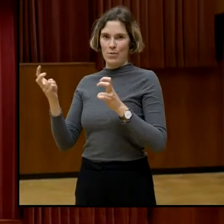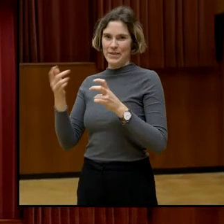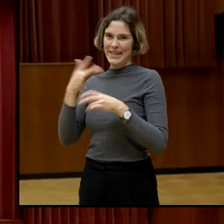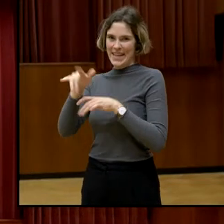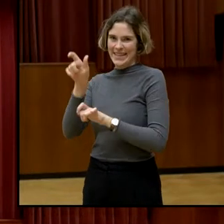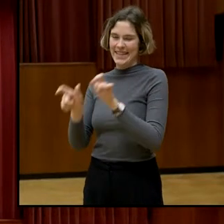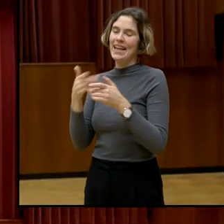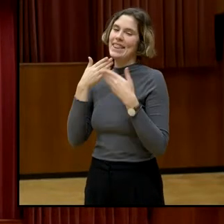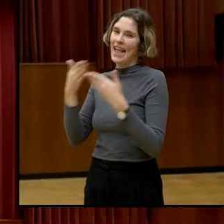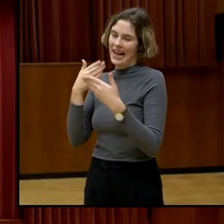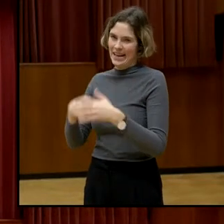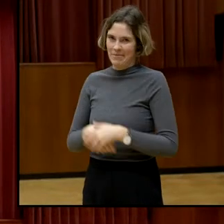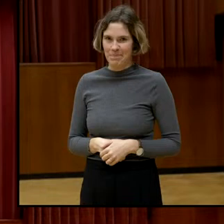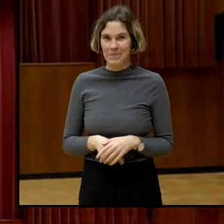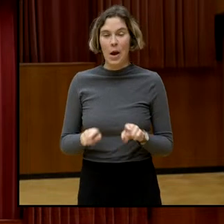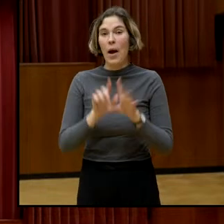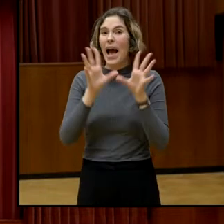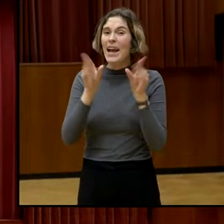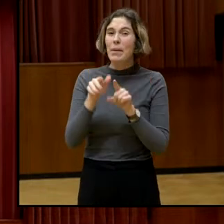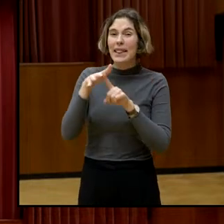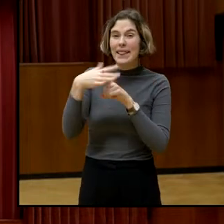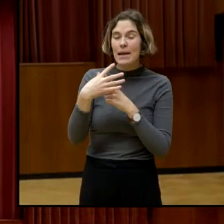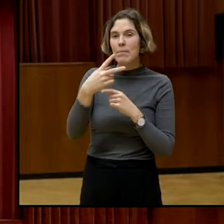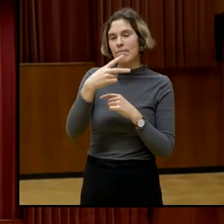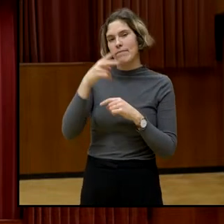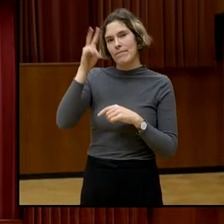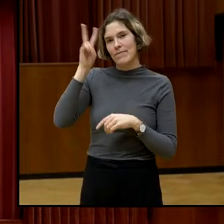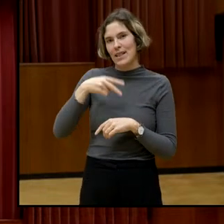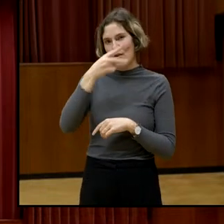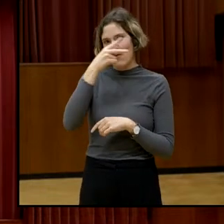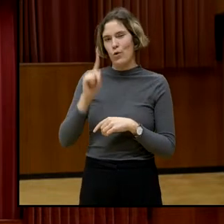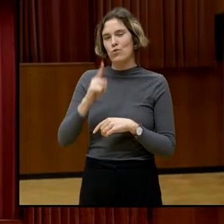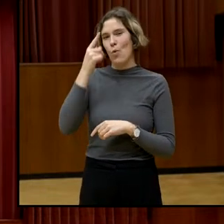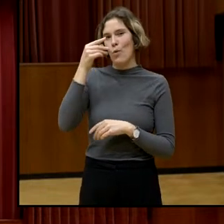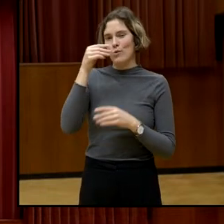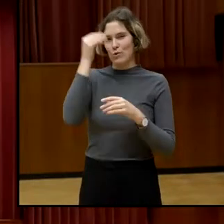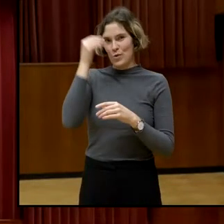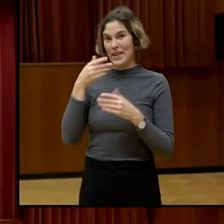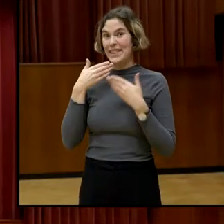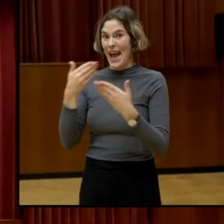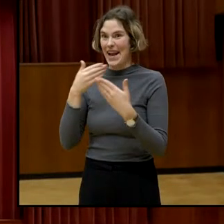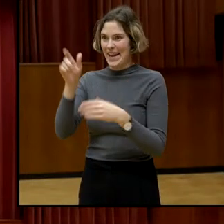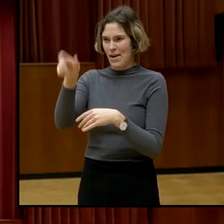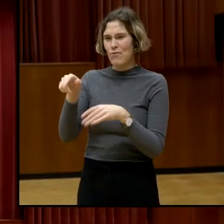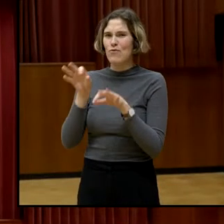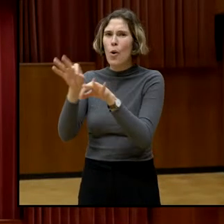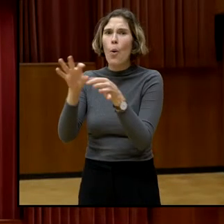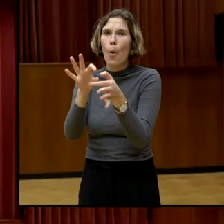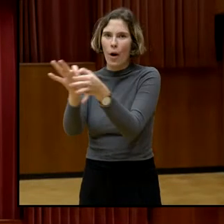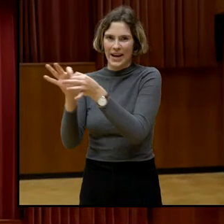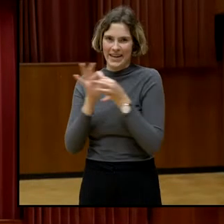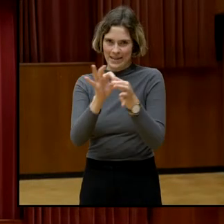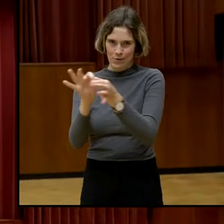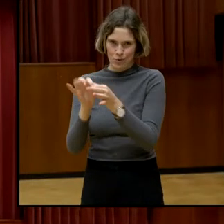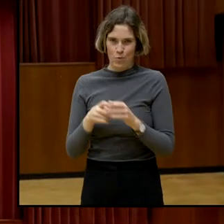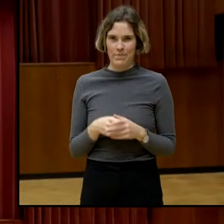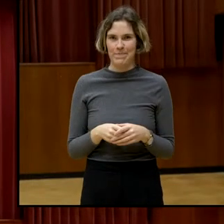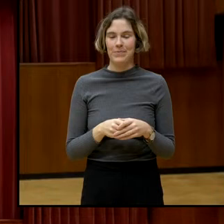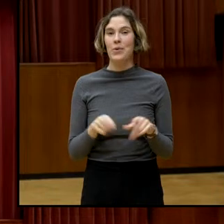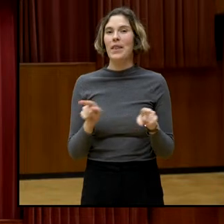möchte mich auch bei dem Team der Wiener Volkshochschulen für die tolle Organisation bedanken und Sie alle darauf